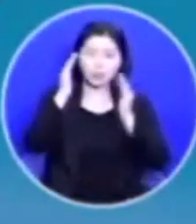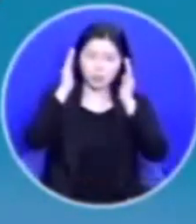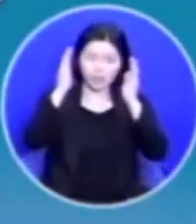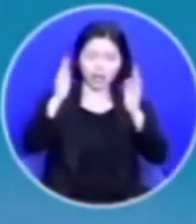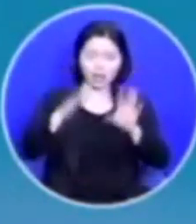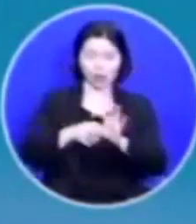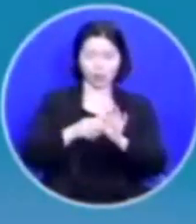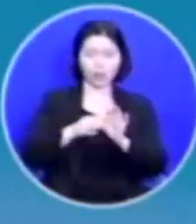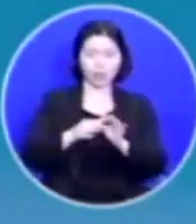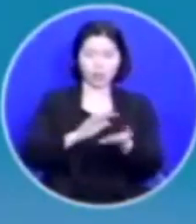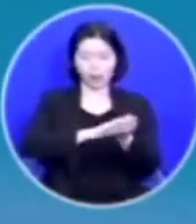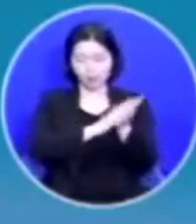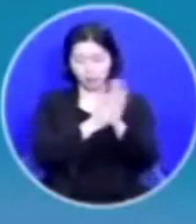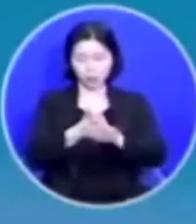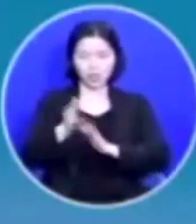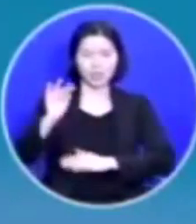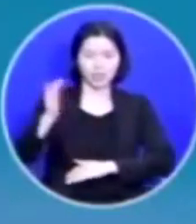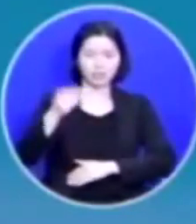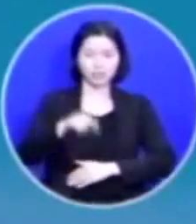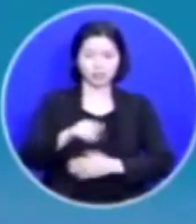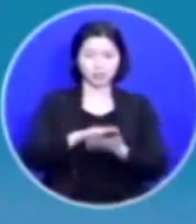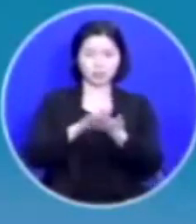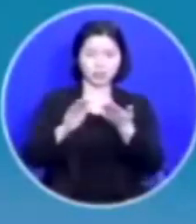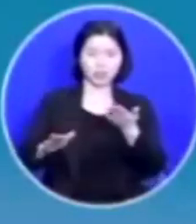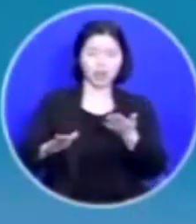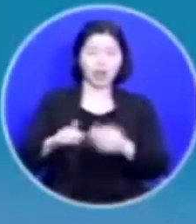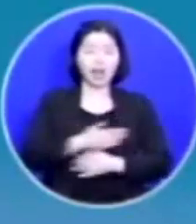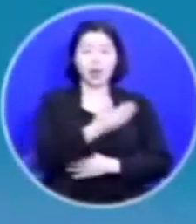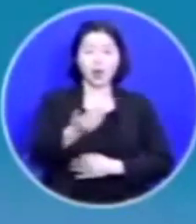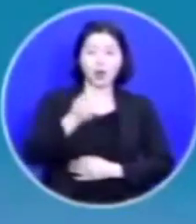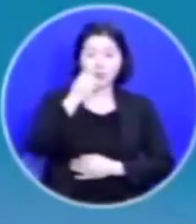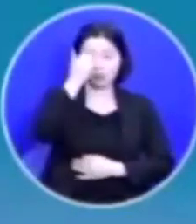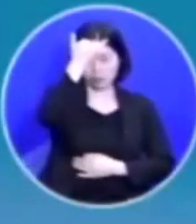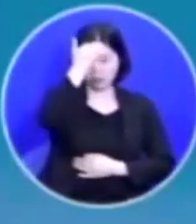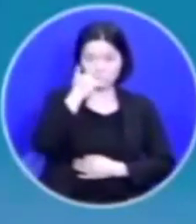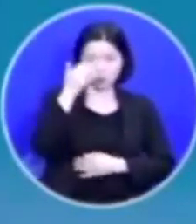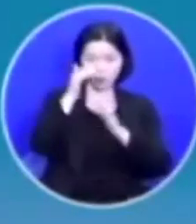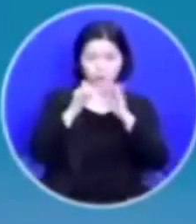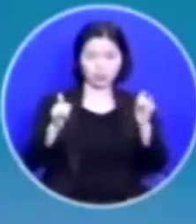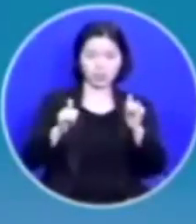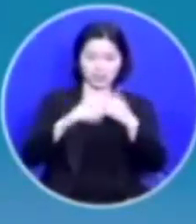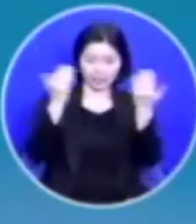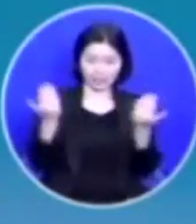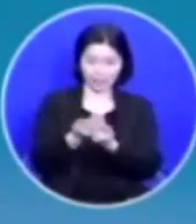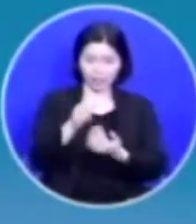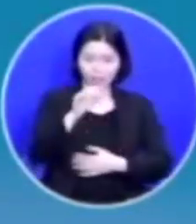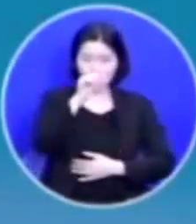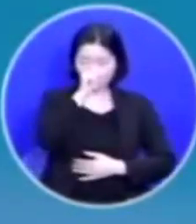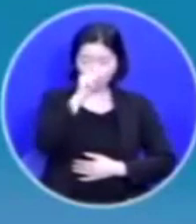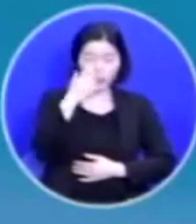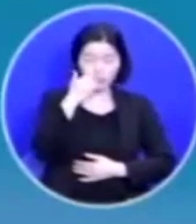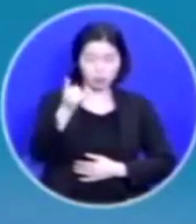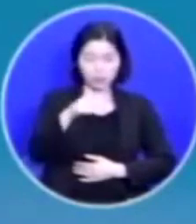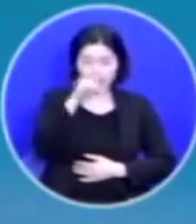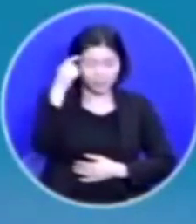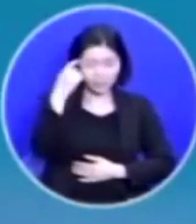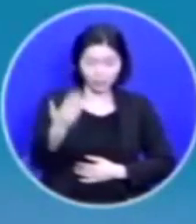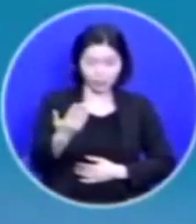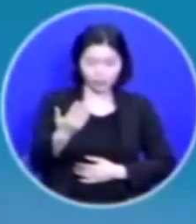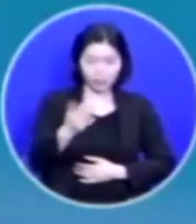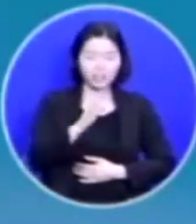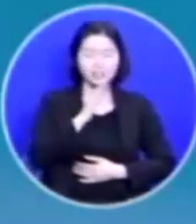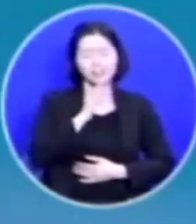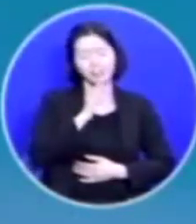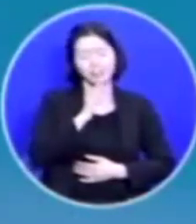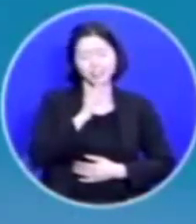관계가 변화되는 것입니다 여러분 효자에게는 다 좋은 부모만 있으시죠 참 신기한